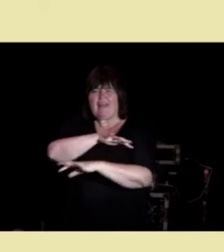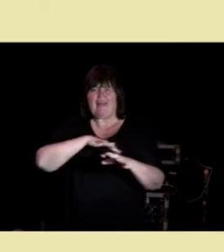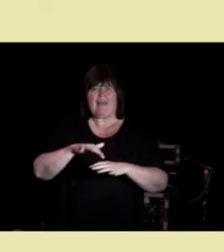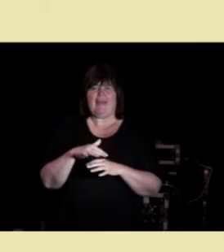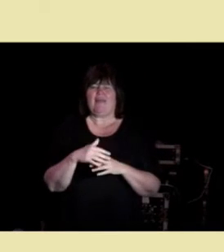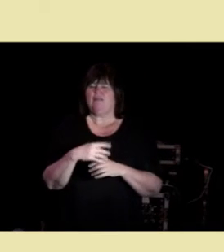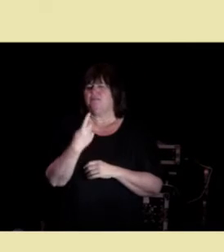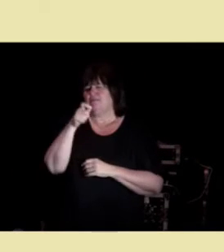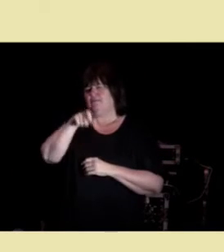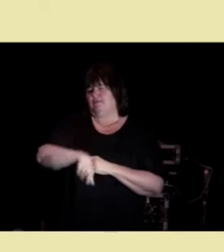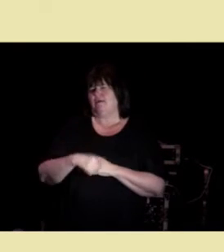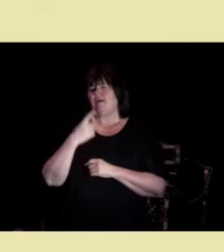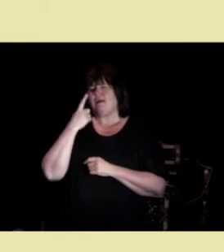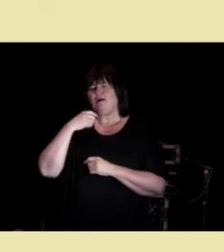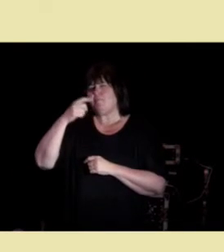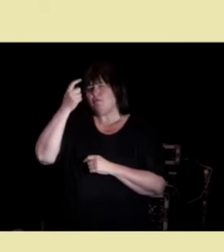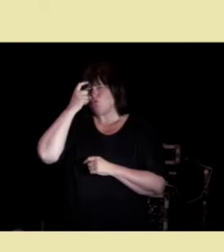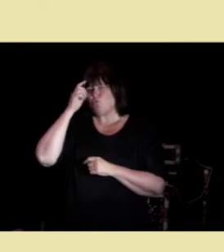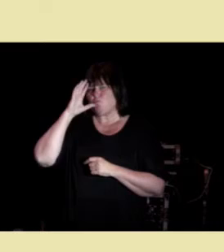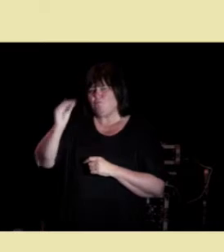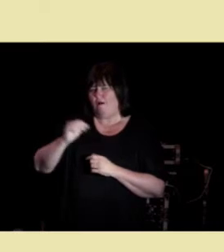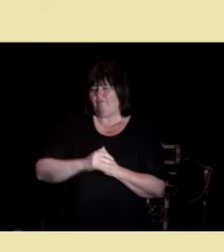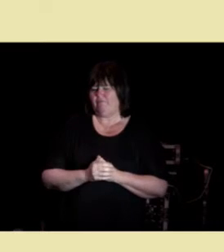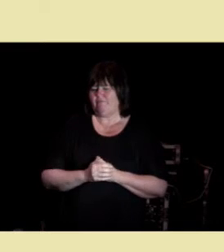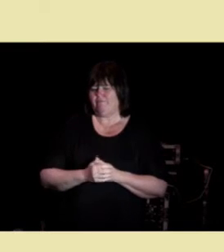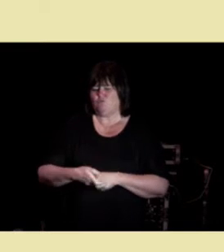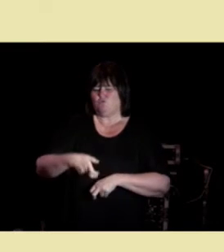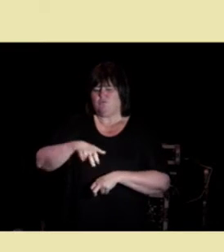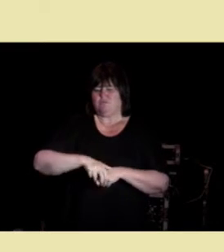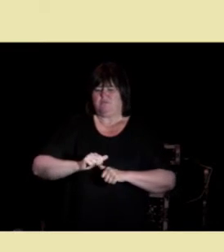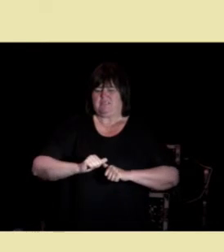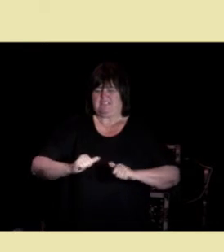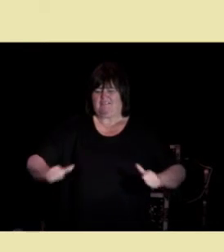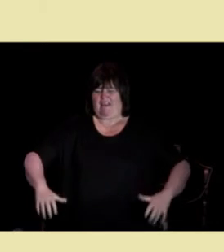klok mann. Og han satt på en sånn svær stube.